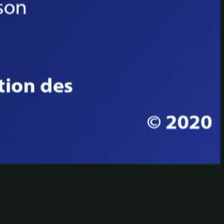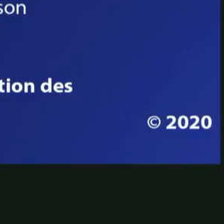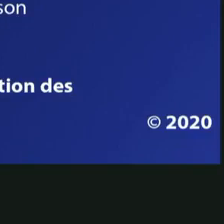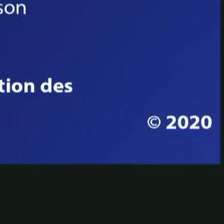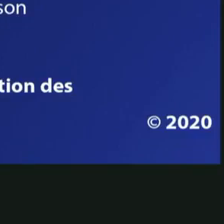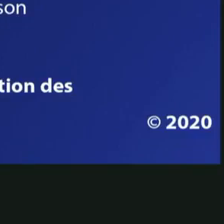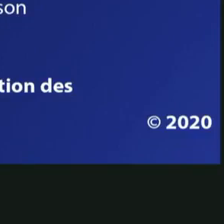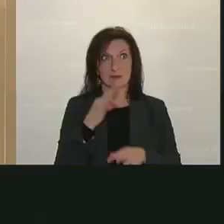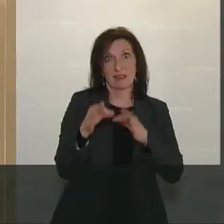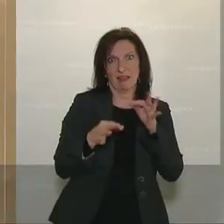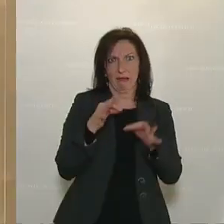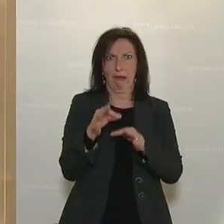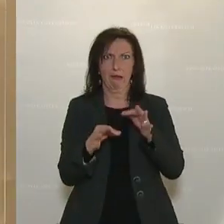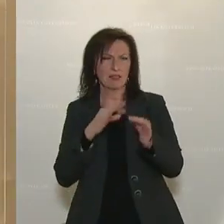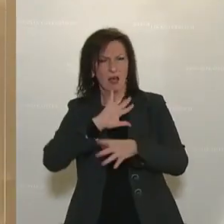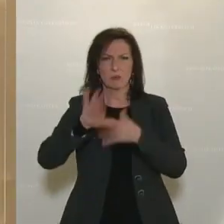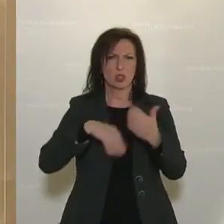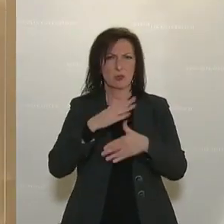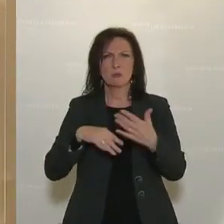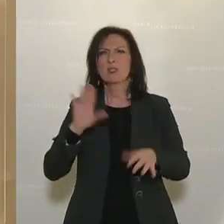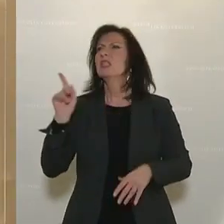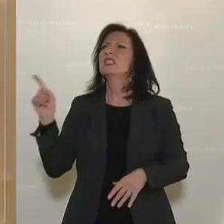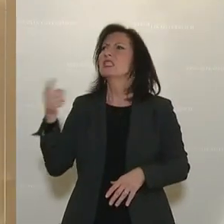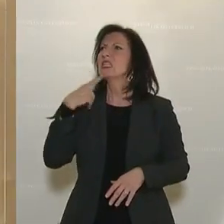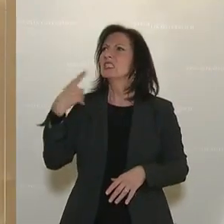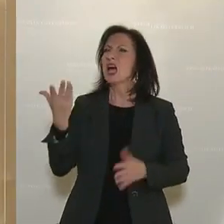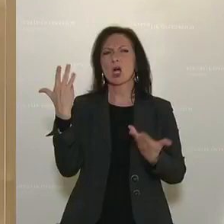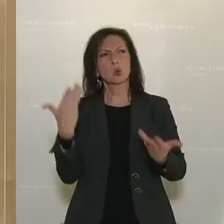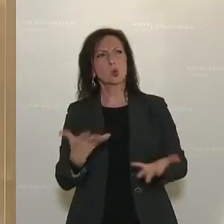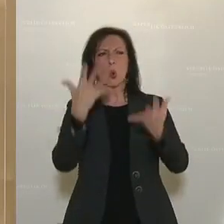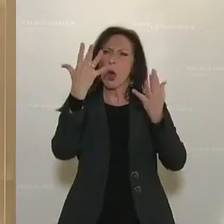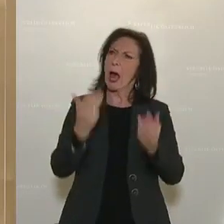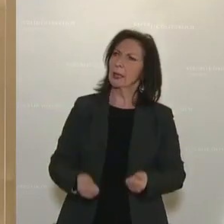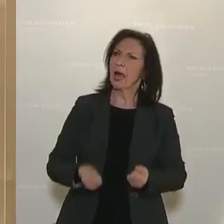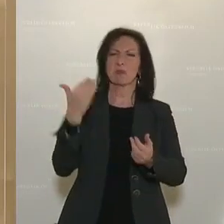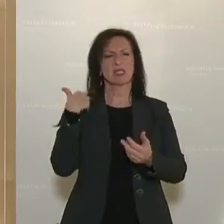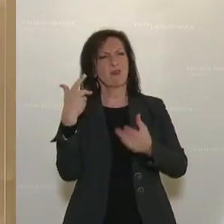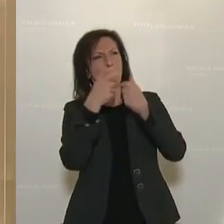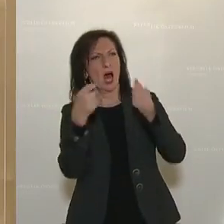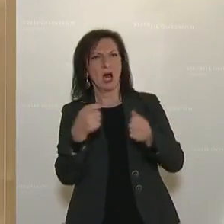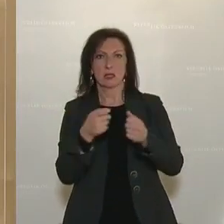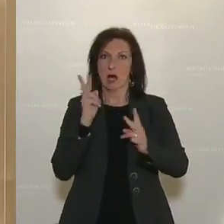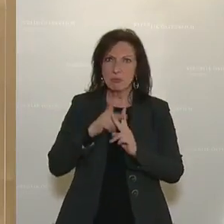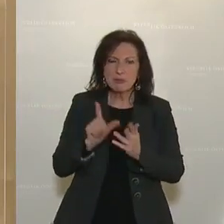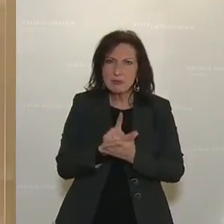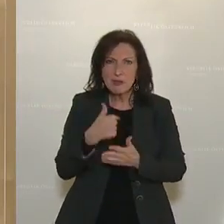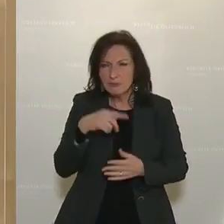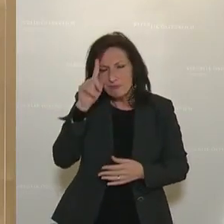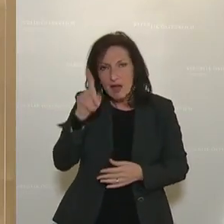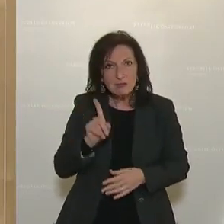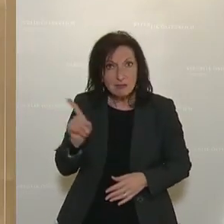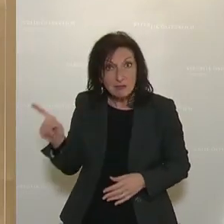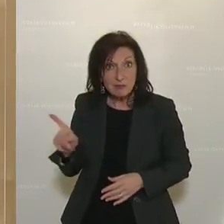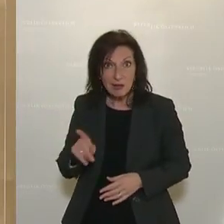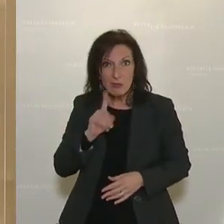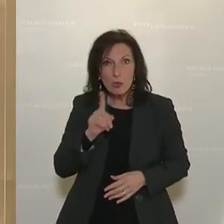Angststrategie durcheinander. Und kommen Sie mir nicht mit Inzidenzen und R-Werten daher, weil wir ja in der Zwischenzeit wissen, dass Sie sich immer